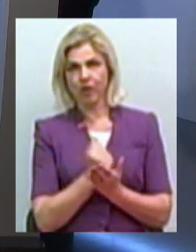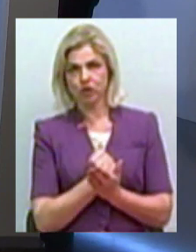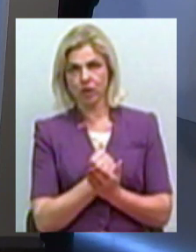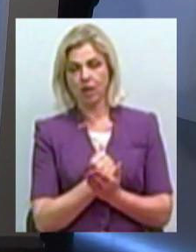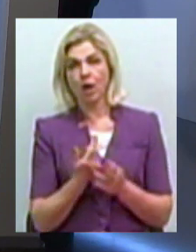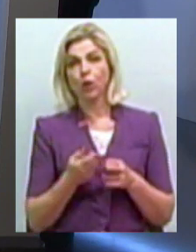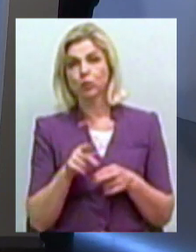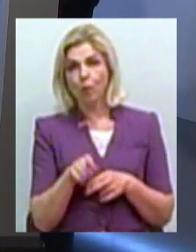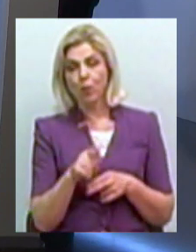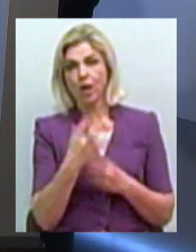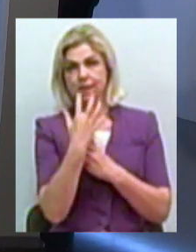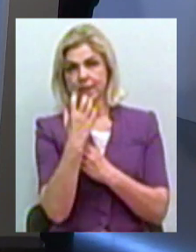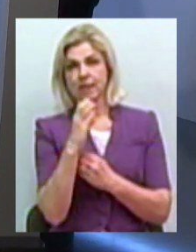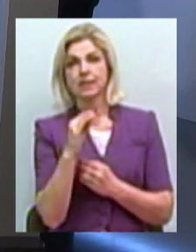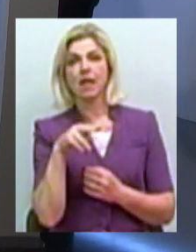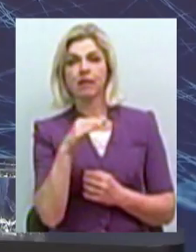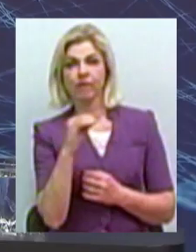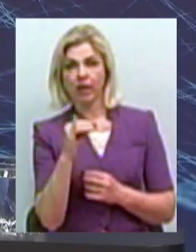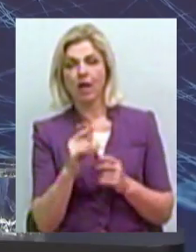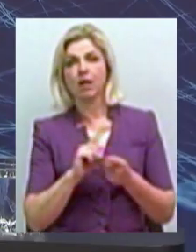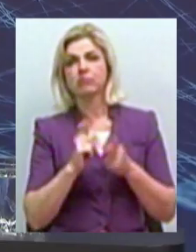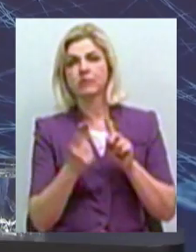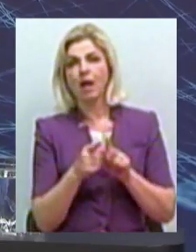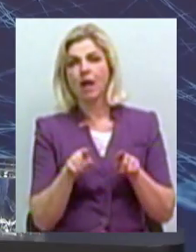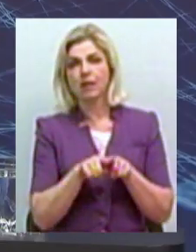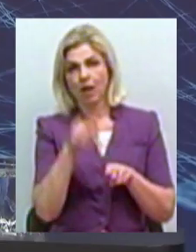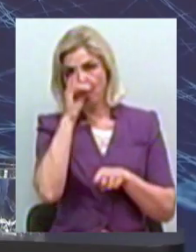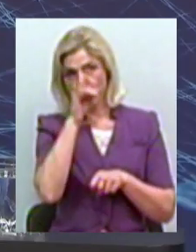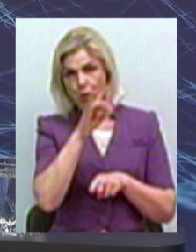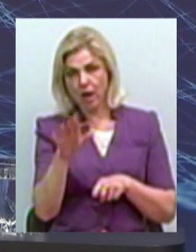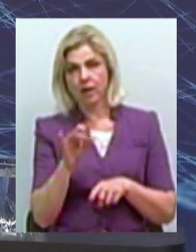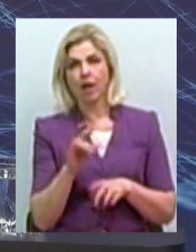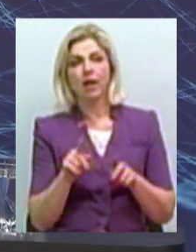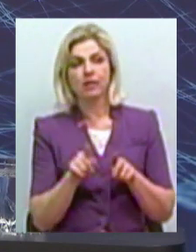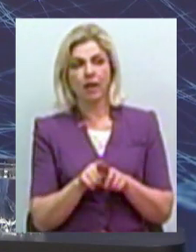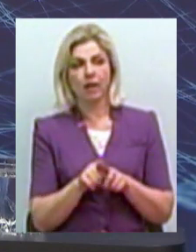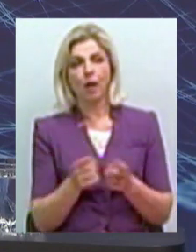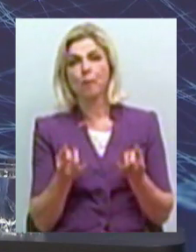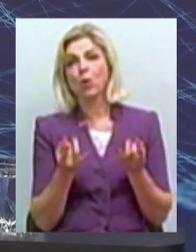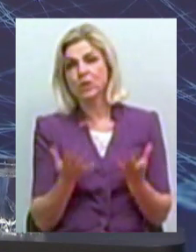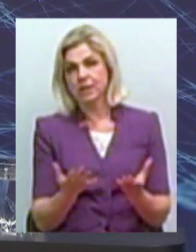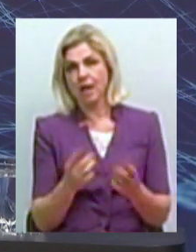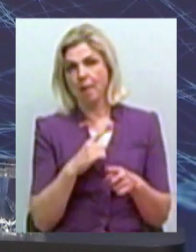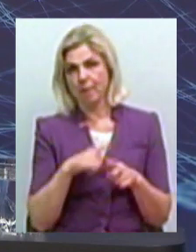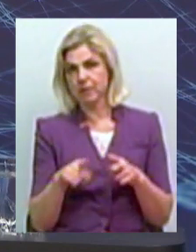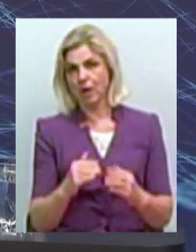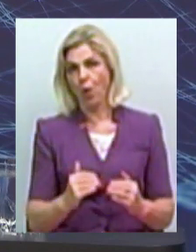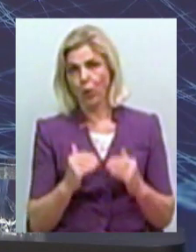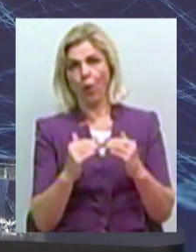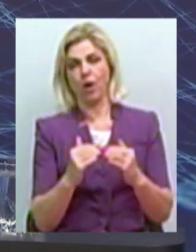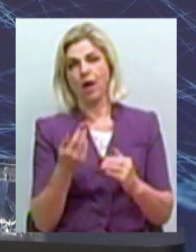селфі наразі стали такі популярні і такі прості і швидкі кроки для